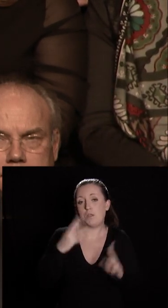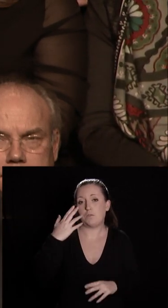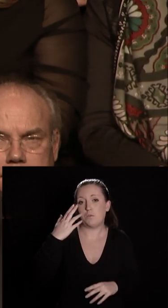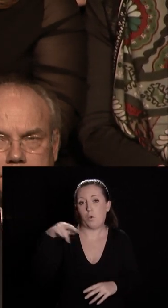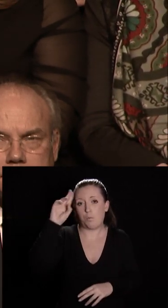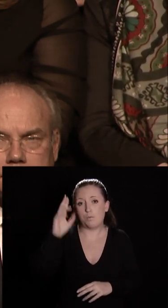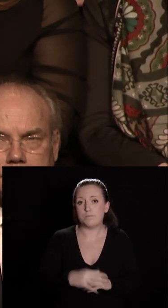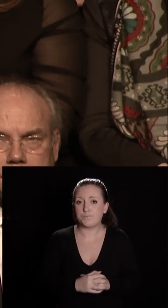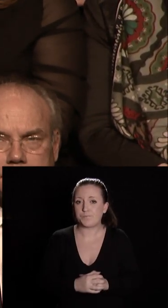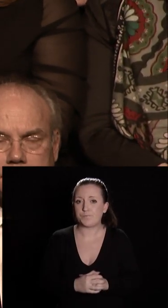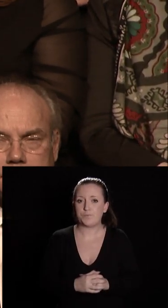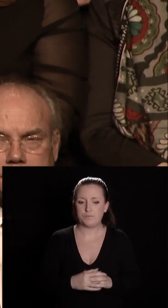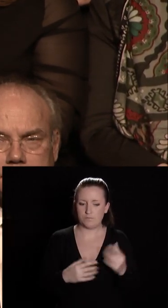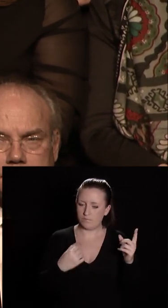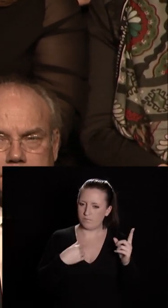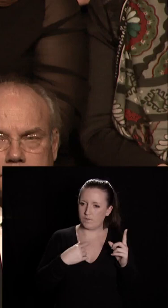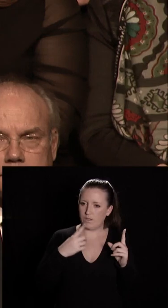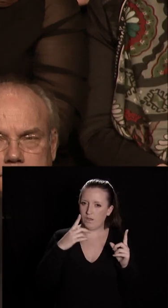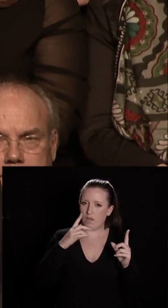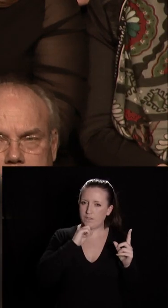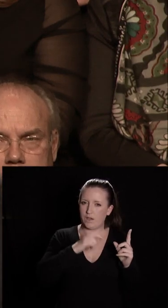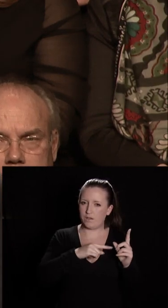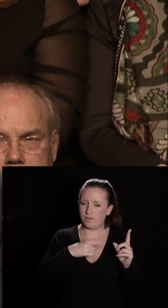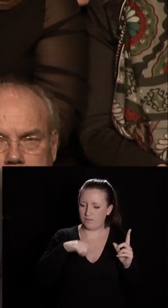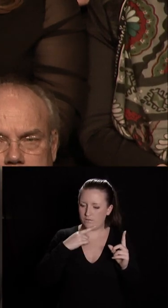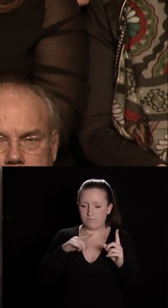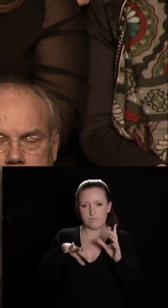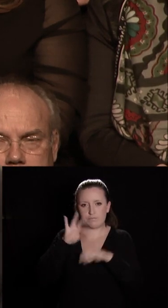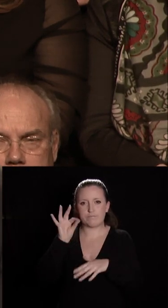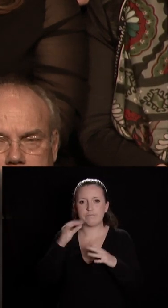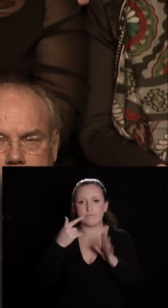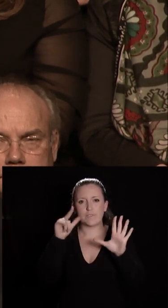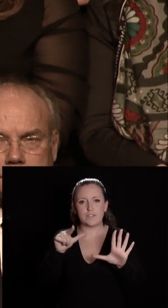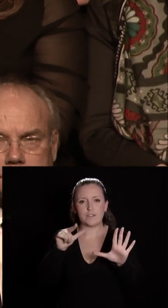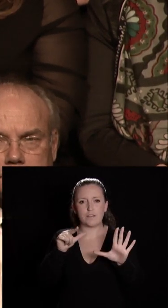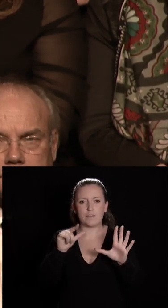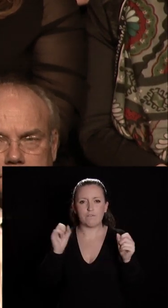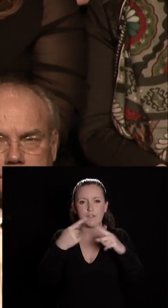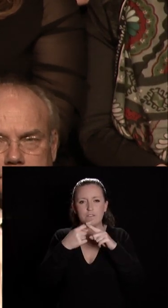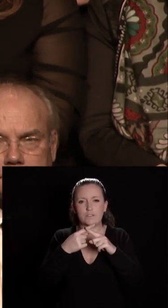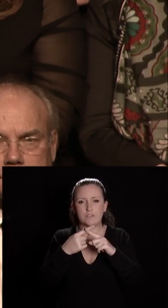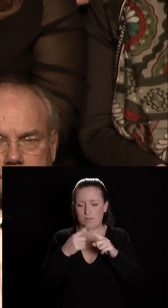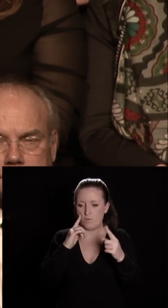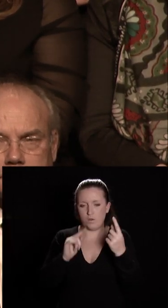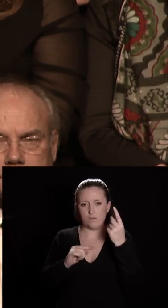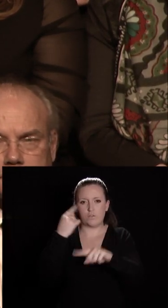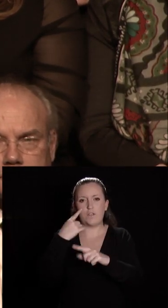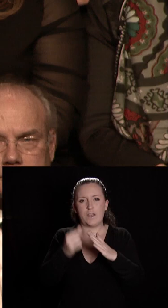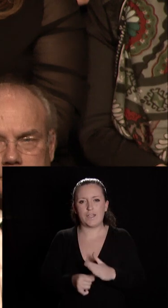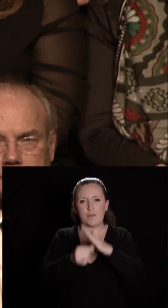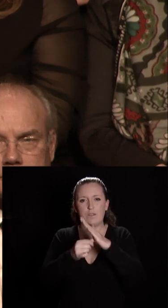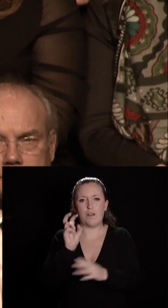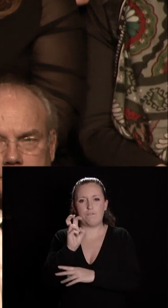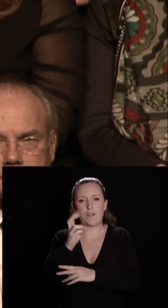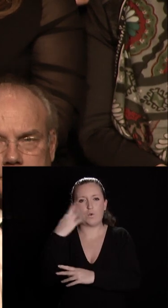Ce n'est pas un hasard, mesdames, messieurs, si nous nous trouvons parmi les sept finalistes pour devenir en 2021 capitale verte européenne.